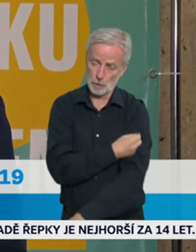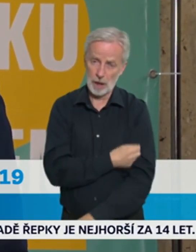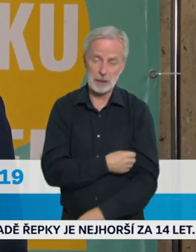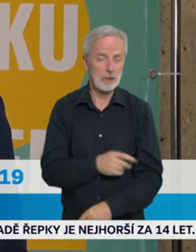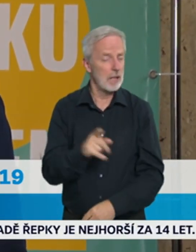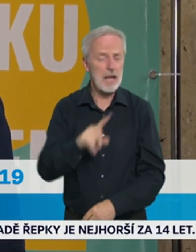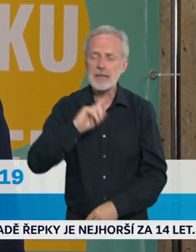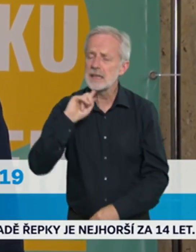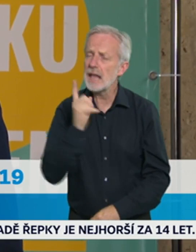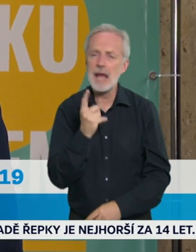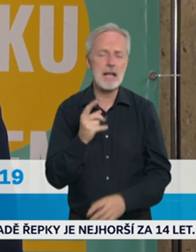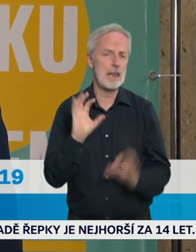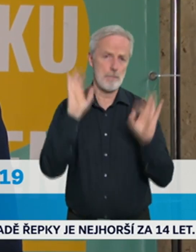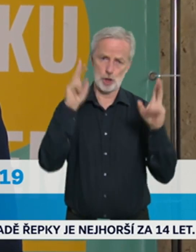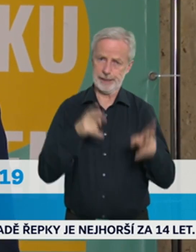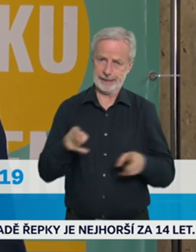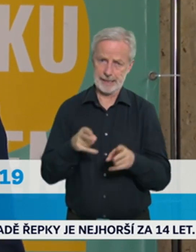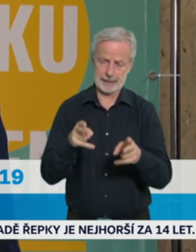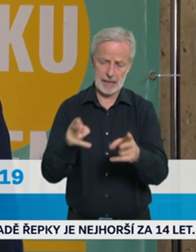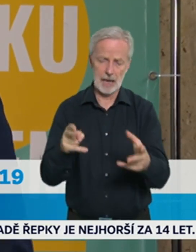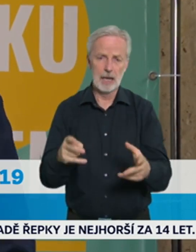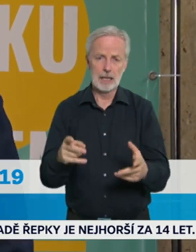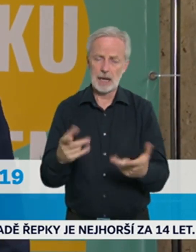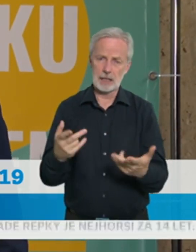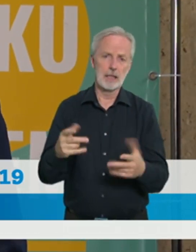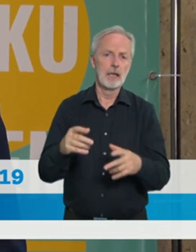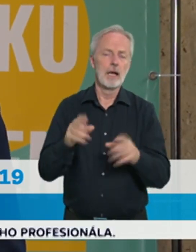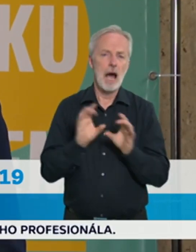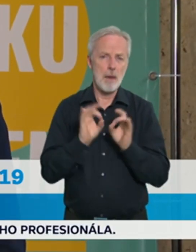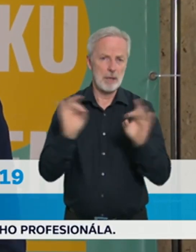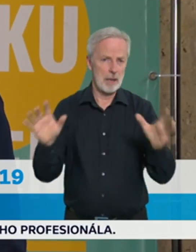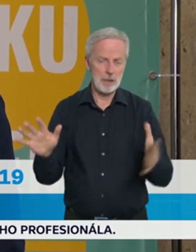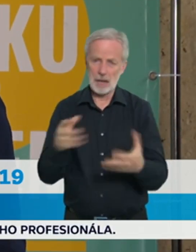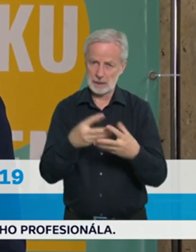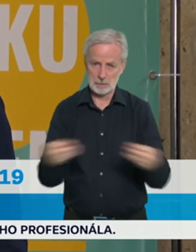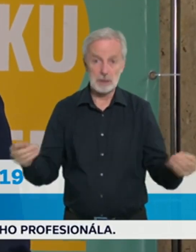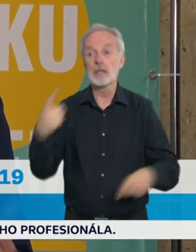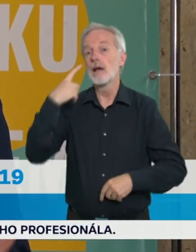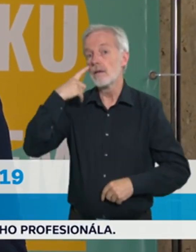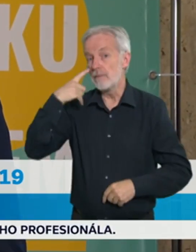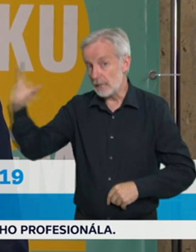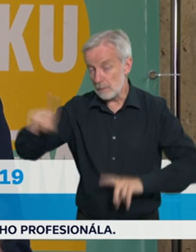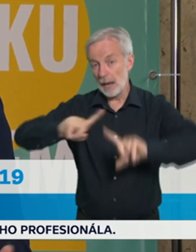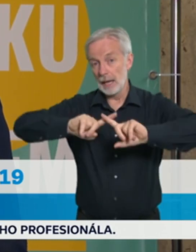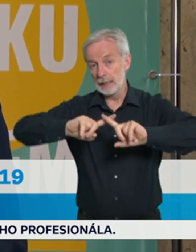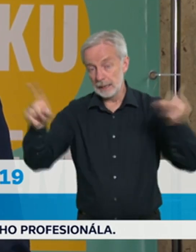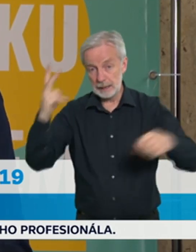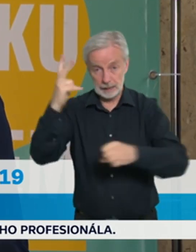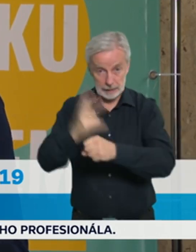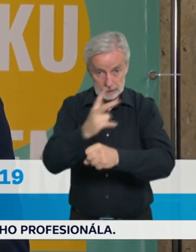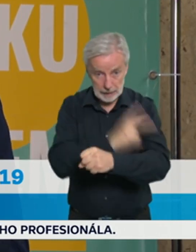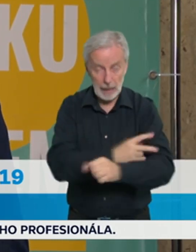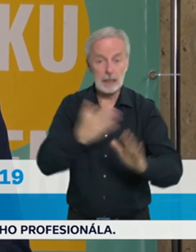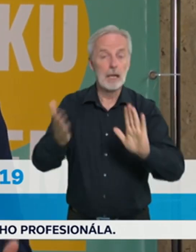dlouhodobé řešení z této situace. Vidíme to i v jiných zemích. Vidíte, že země jako Dánsko,